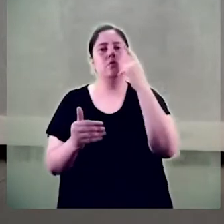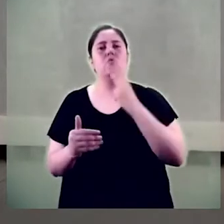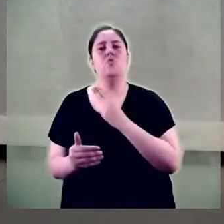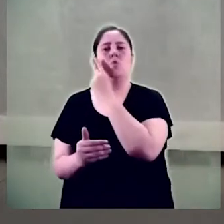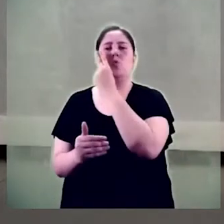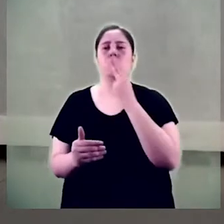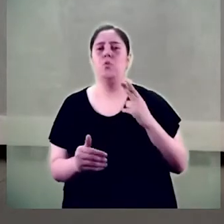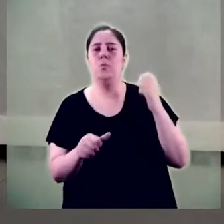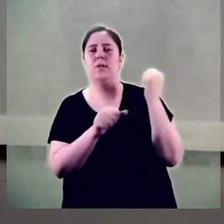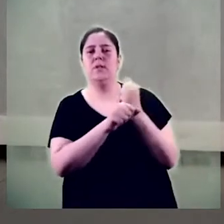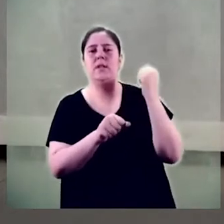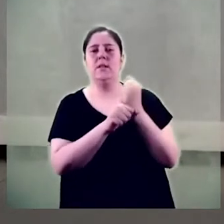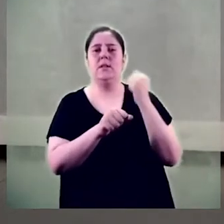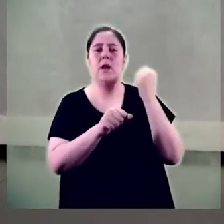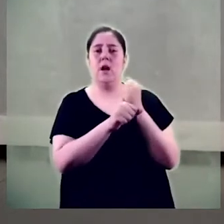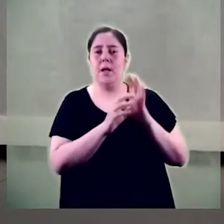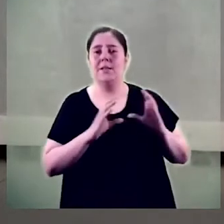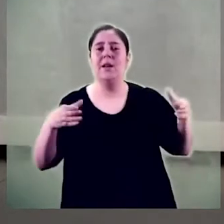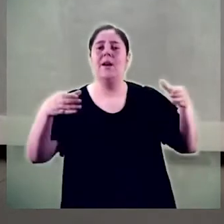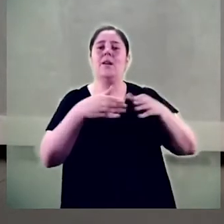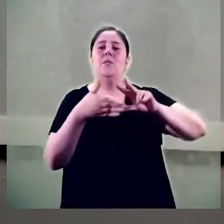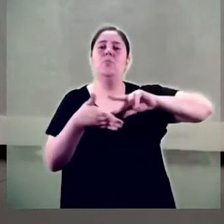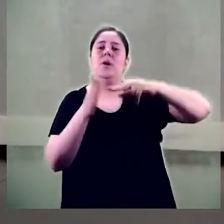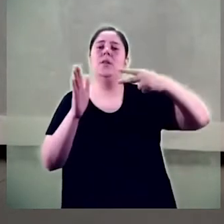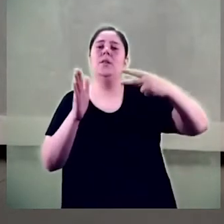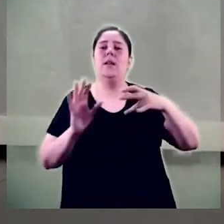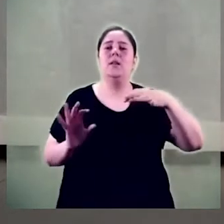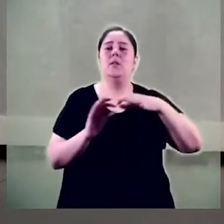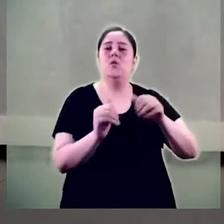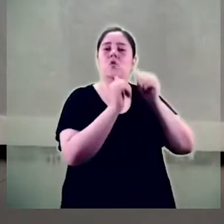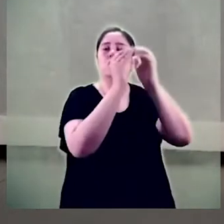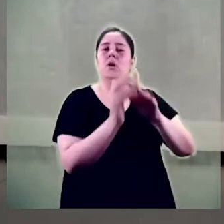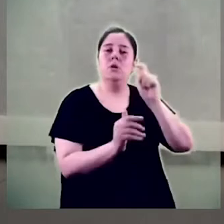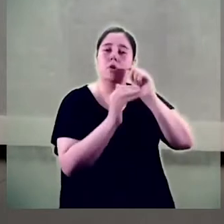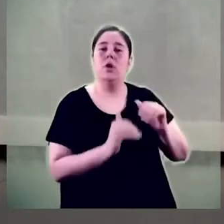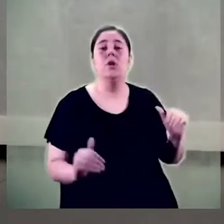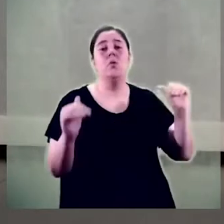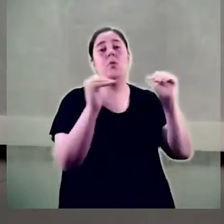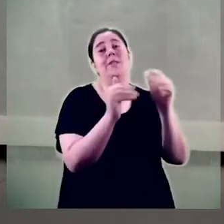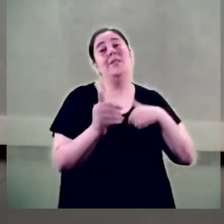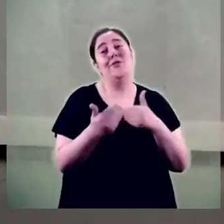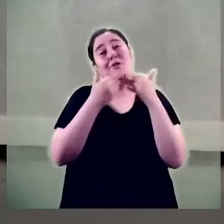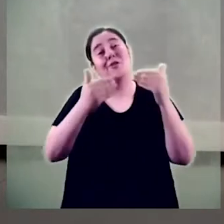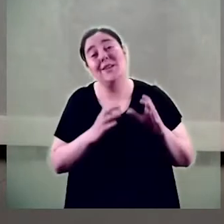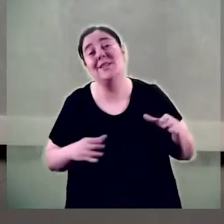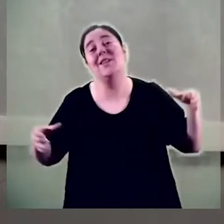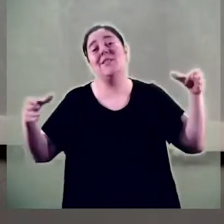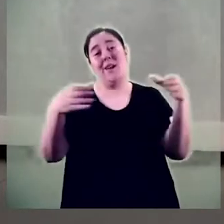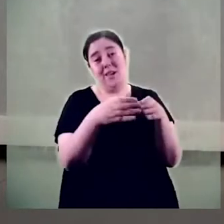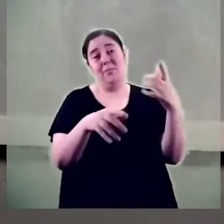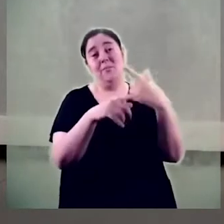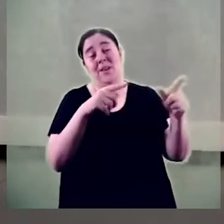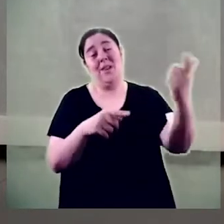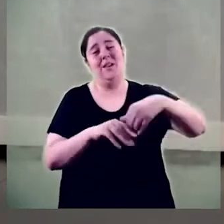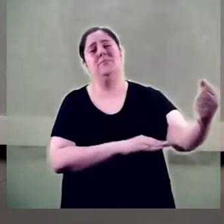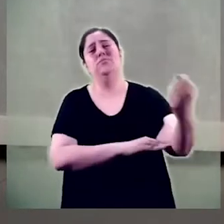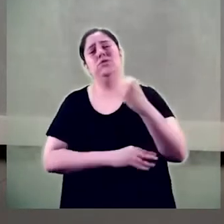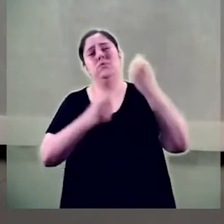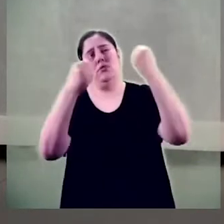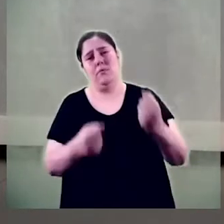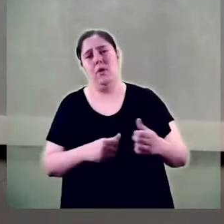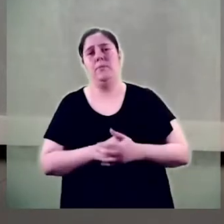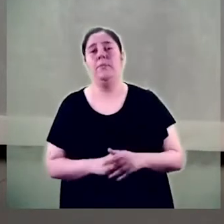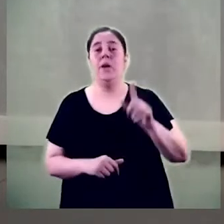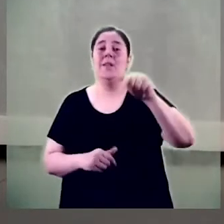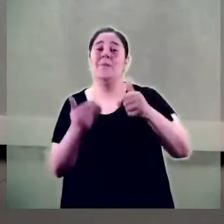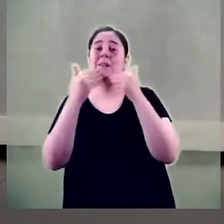i al treball de l'equip tècnic de l'Observatori per a la Igualtat, a qui agraeixo sincerament el seu inestimable suport. Vull agrair